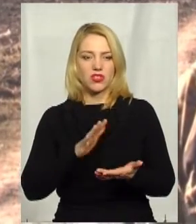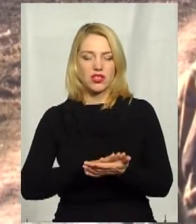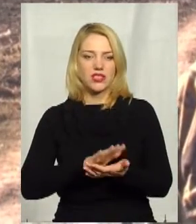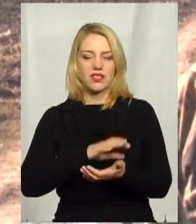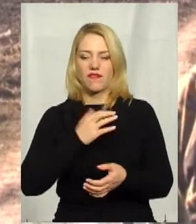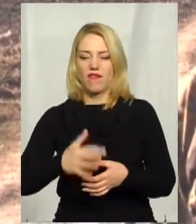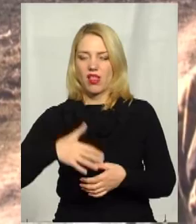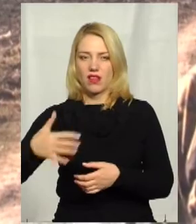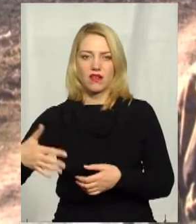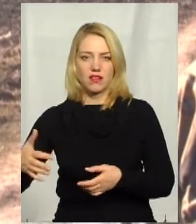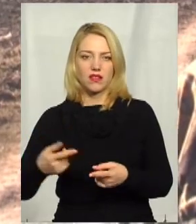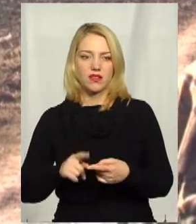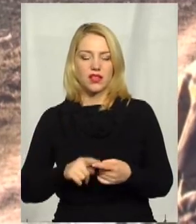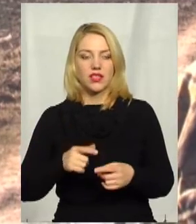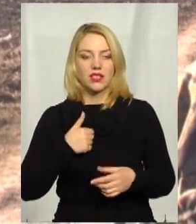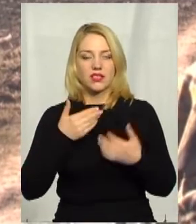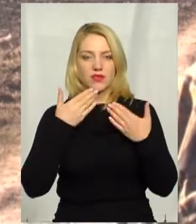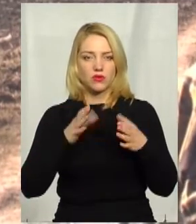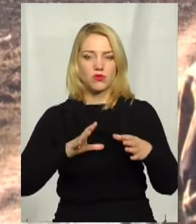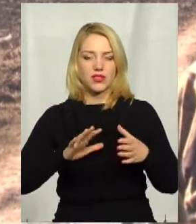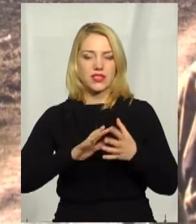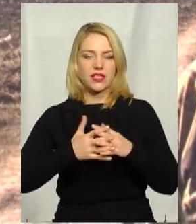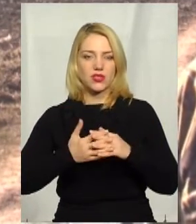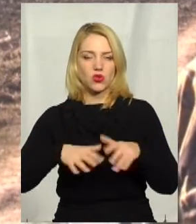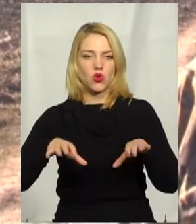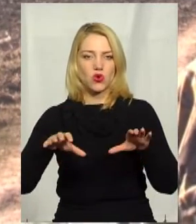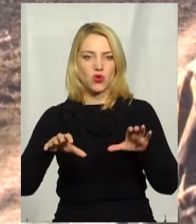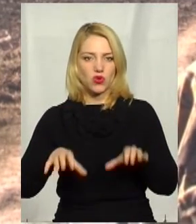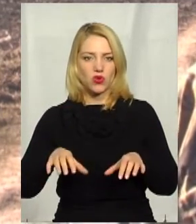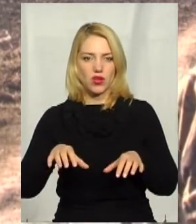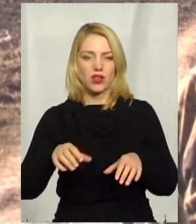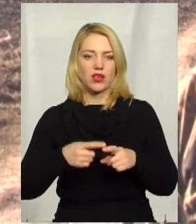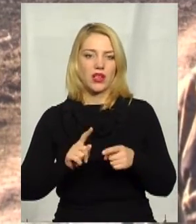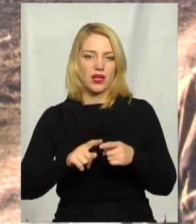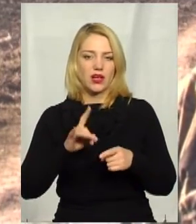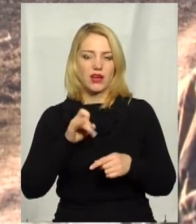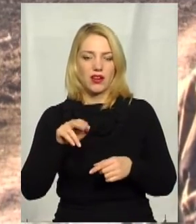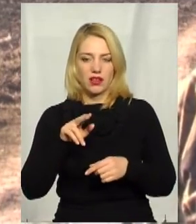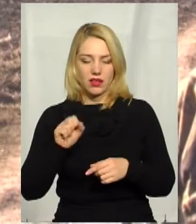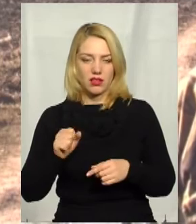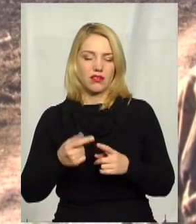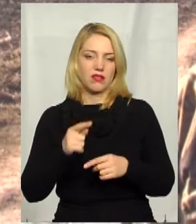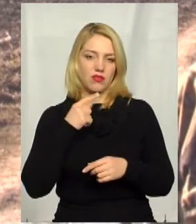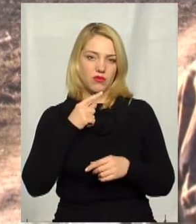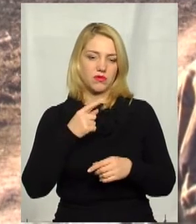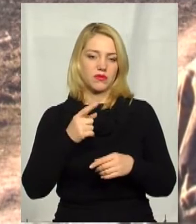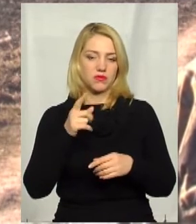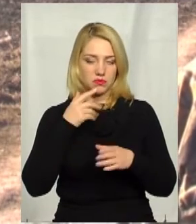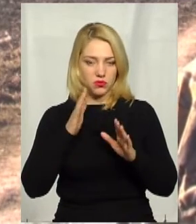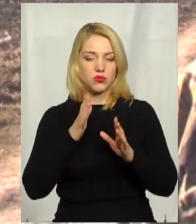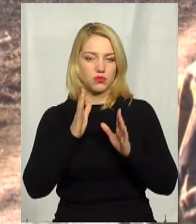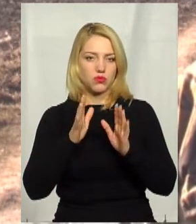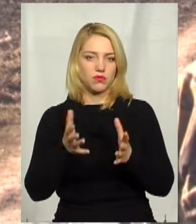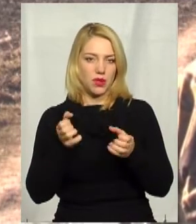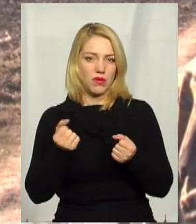І в грудні місці я звернувся до Головіцької ради, і я їй це говорив. Вона казала, що ми будемо приймати міри, і які